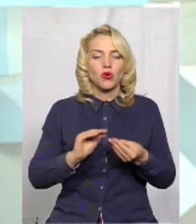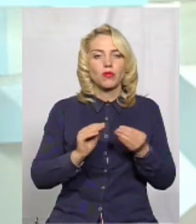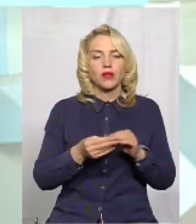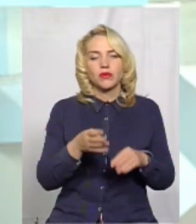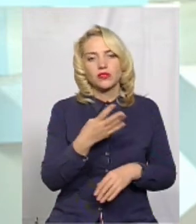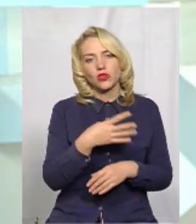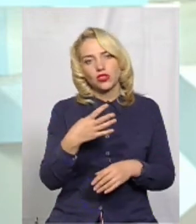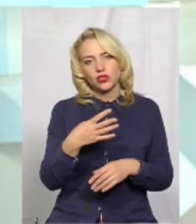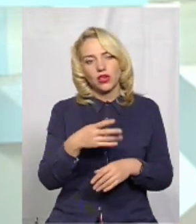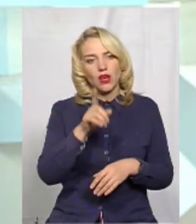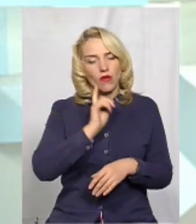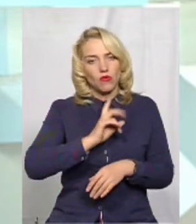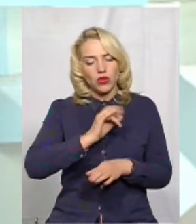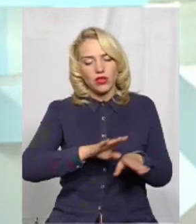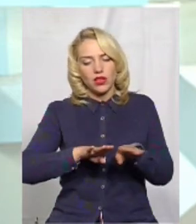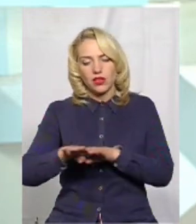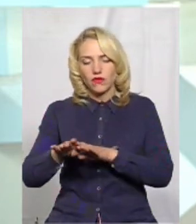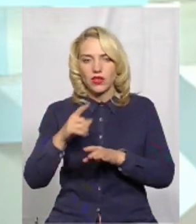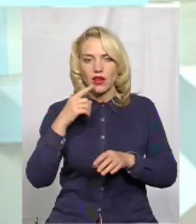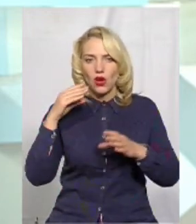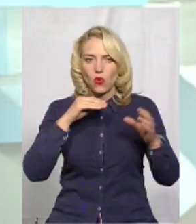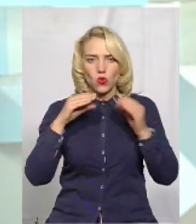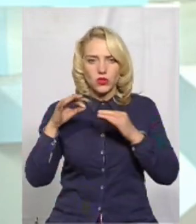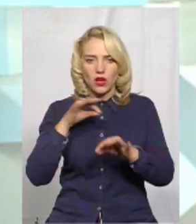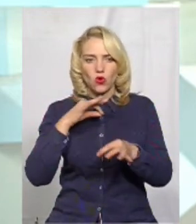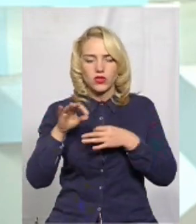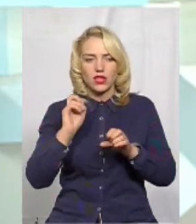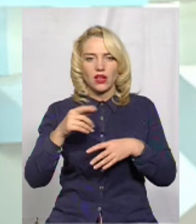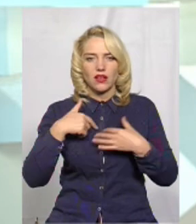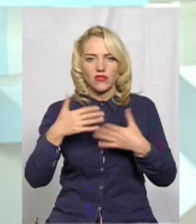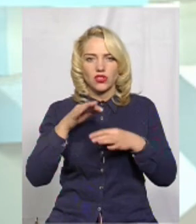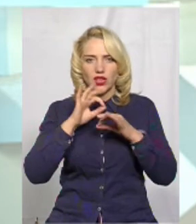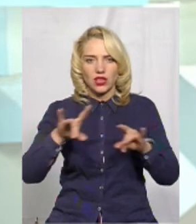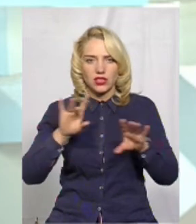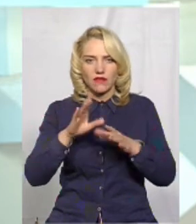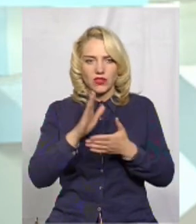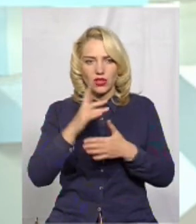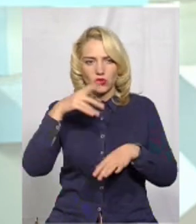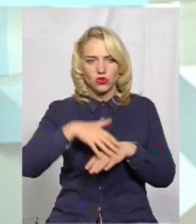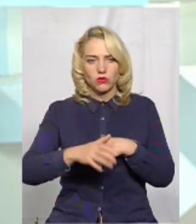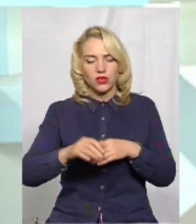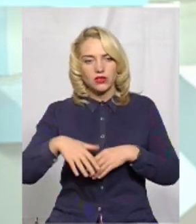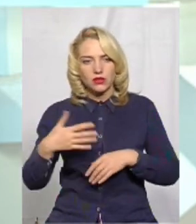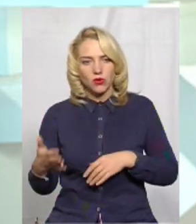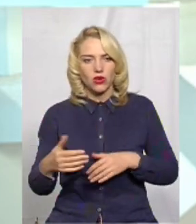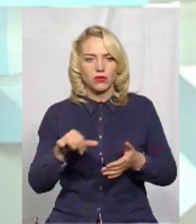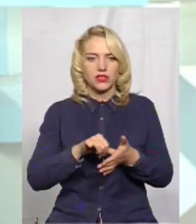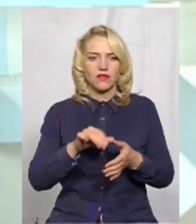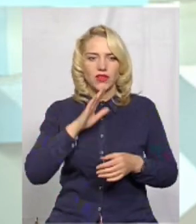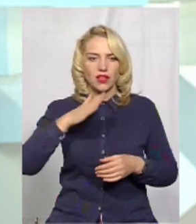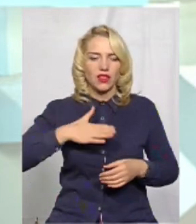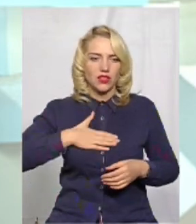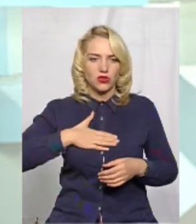поки що на рівні усних консультацій, як я вже казав, є розуміння, як з боку представника